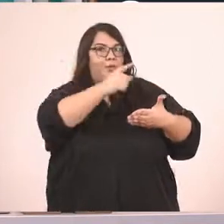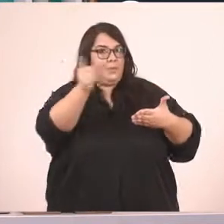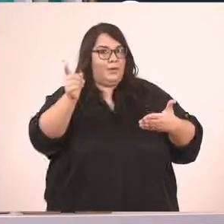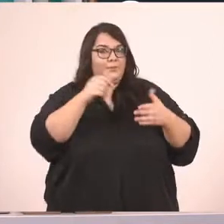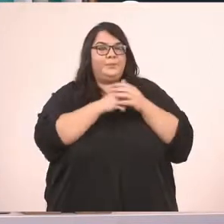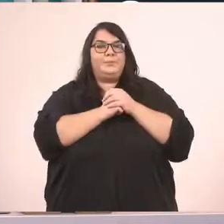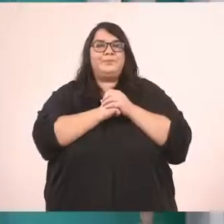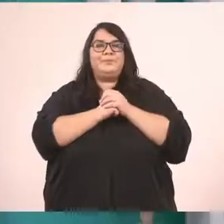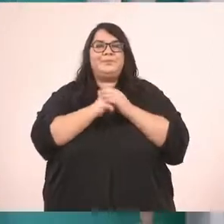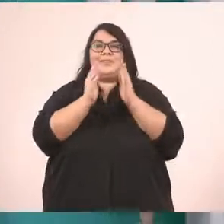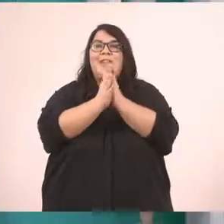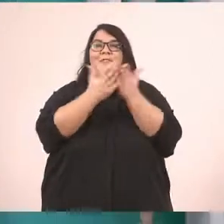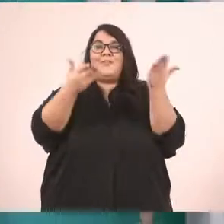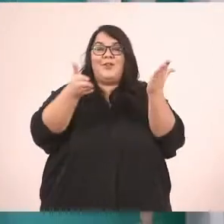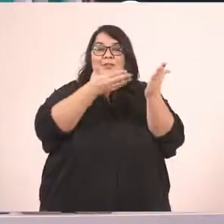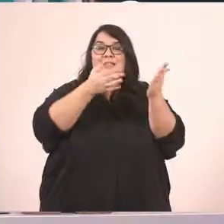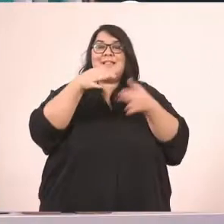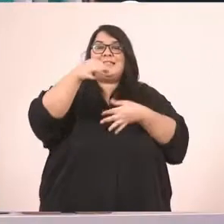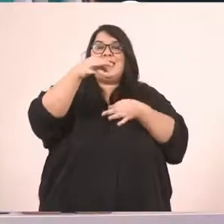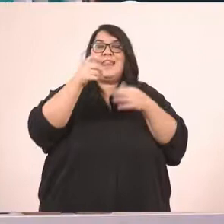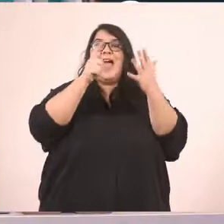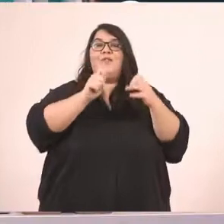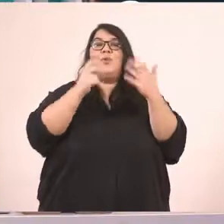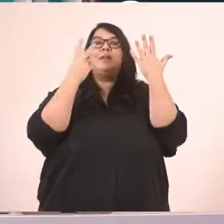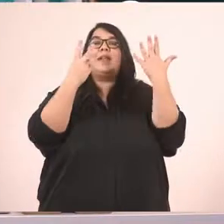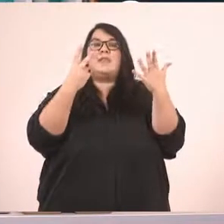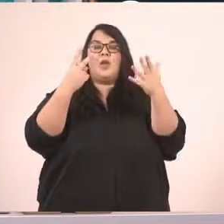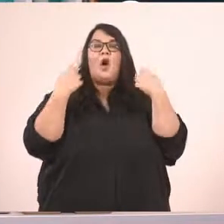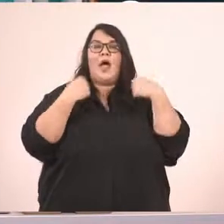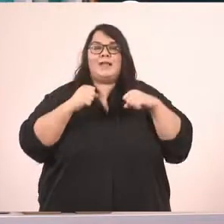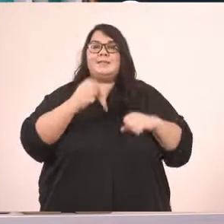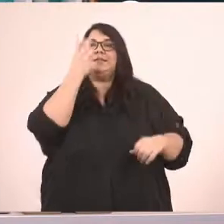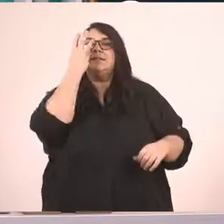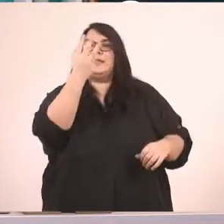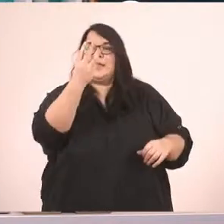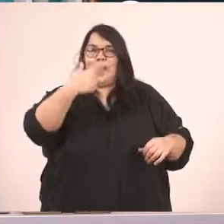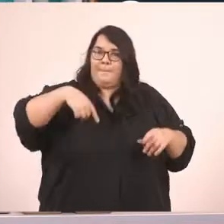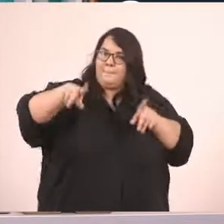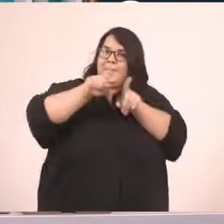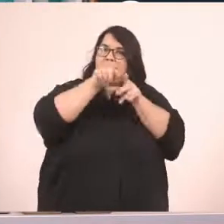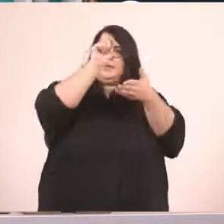σελίδα 72 του βιβλίου σας, στην άσκηση 3, για να το γράψουμε μαζί.